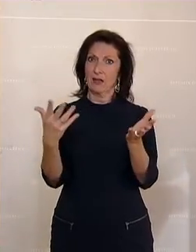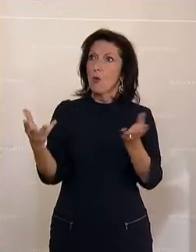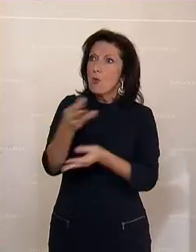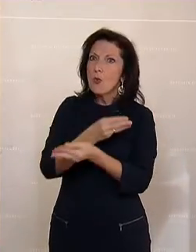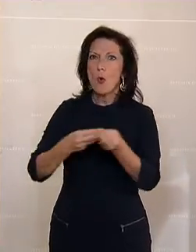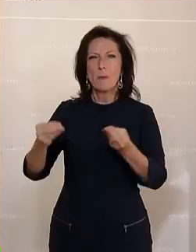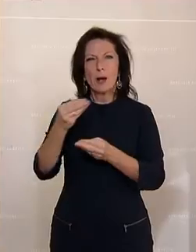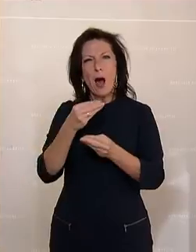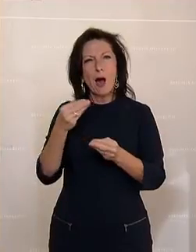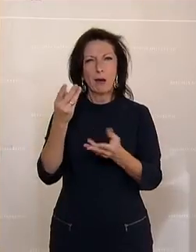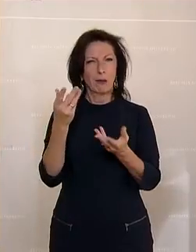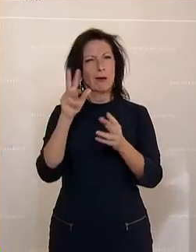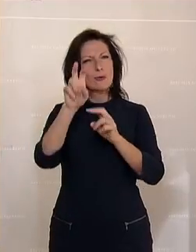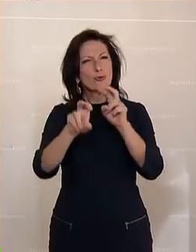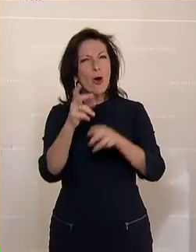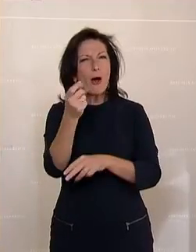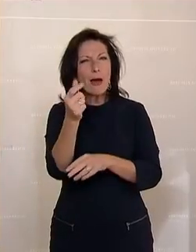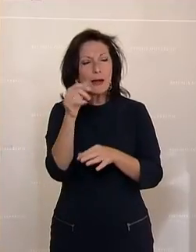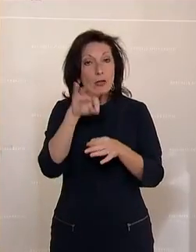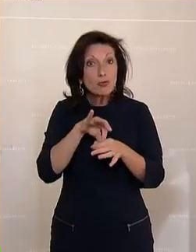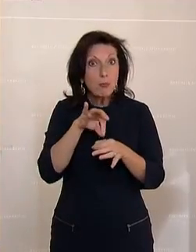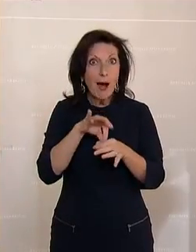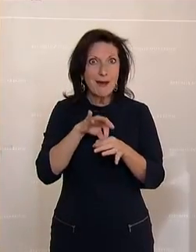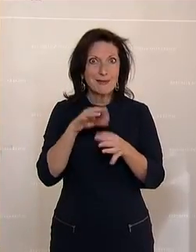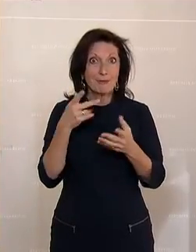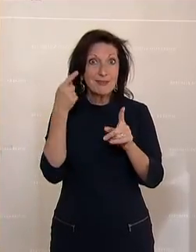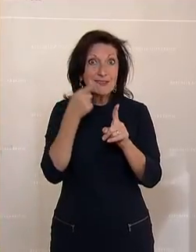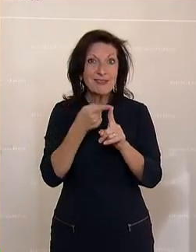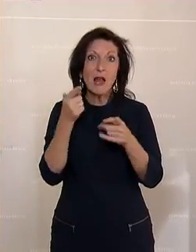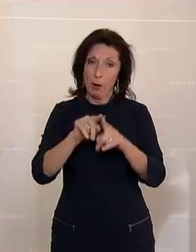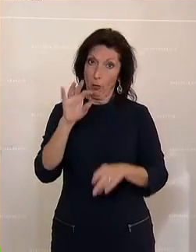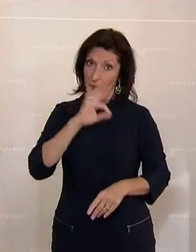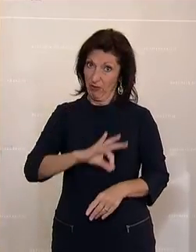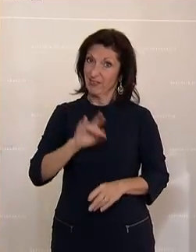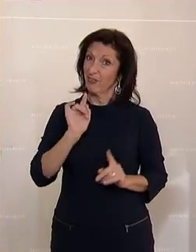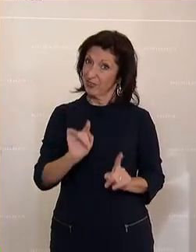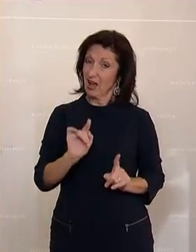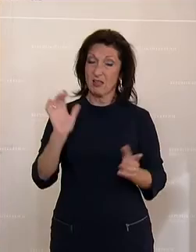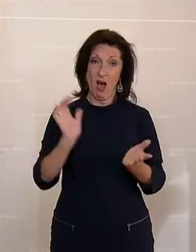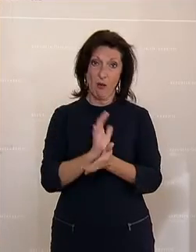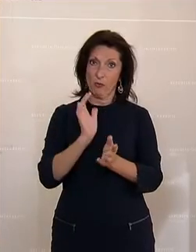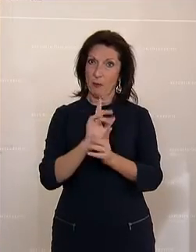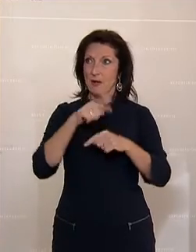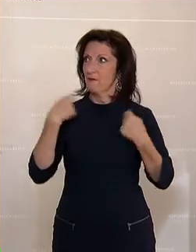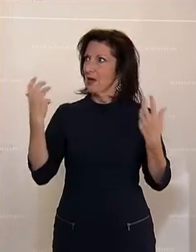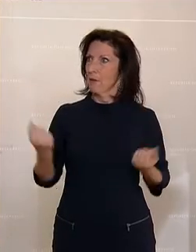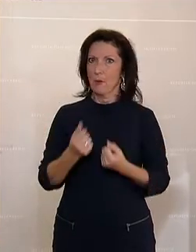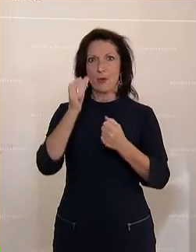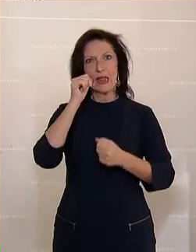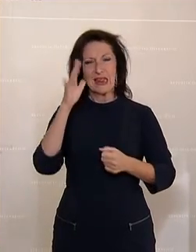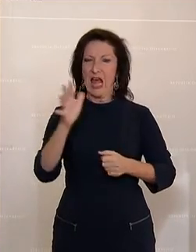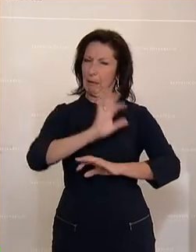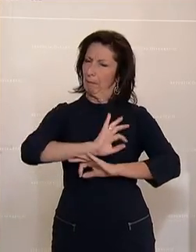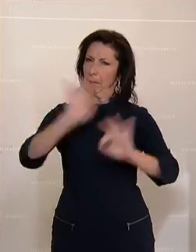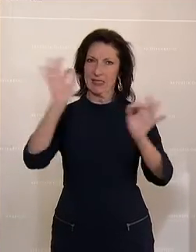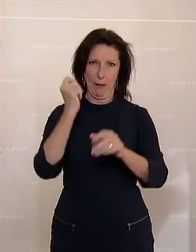mit Ihrem Steuergeld nicht nur das Ziel, sondern unsere aller Pflicht ist. Eine Aufgabe, die wir jeden Tag versuchen, bestmöglich zu erfüllen. Und das werden wir auch